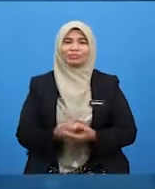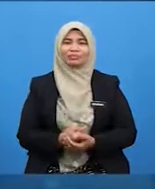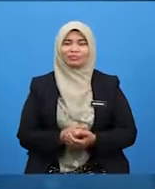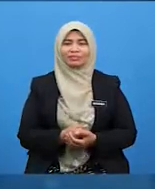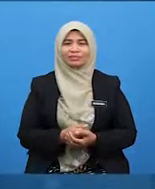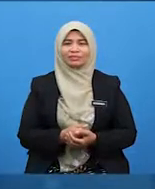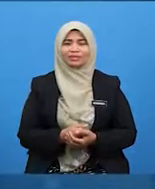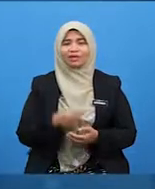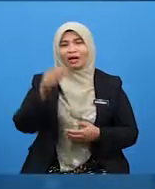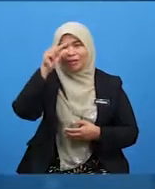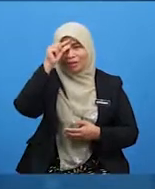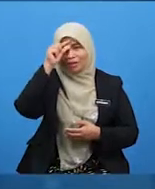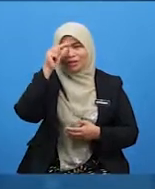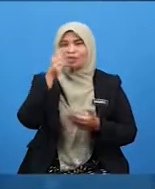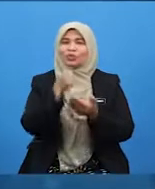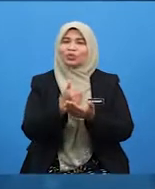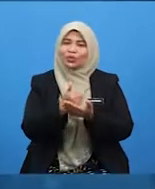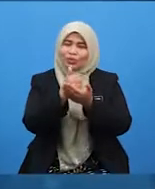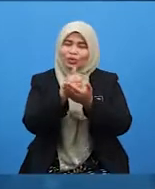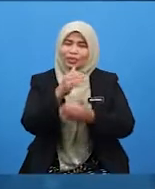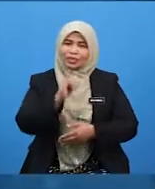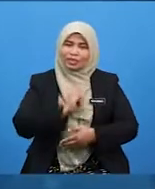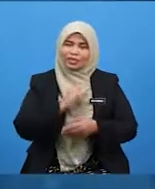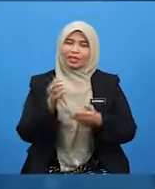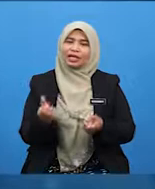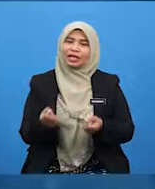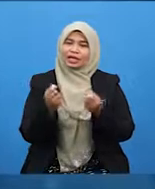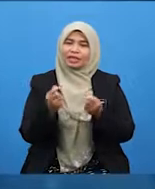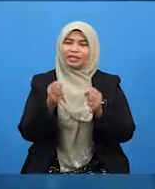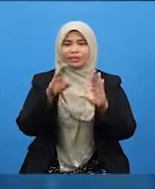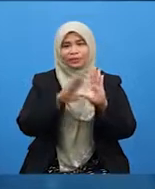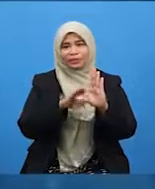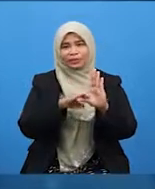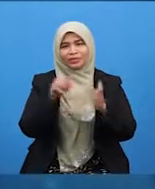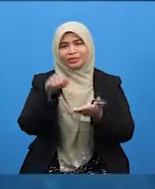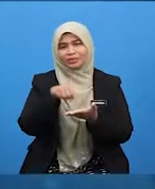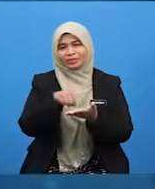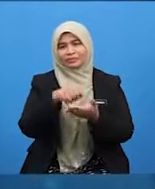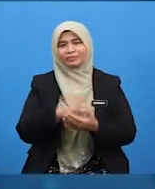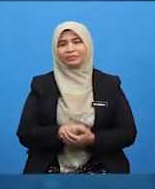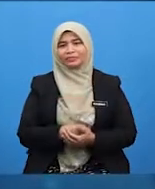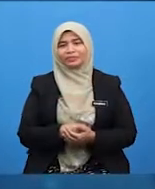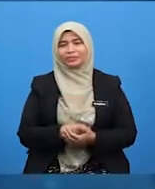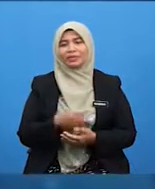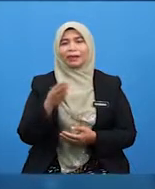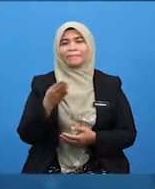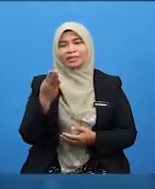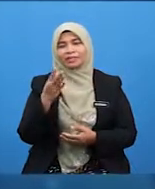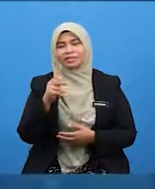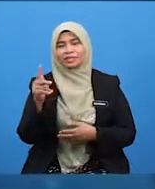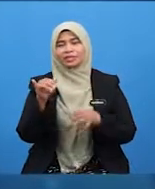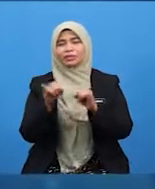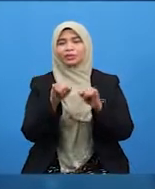Abang, tolong saya angkatkan kerusi ini. Biasakan juga